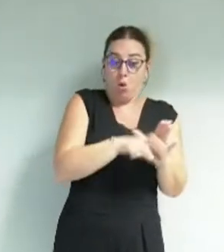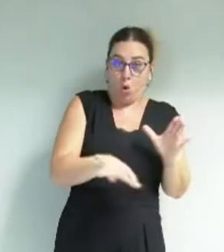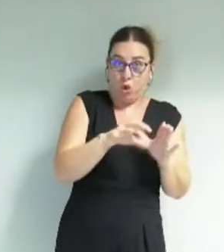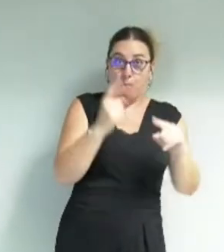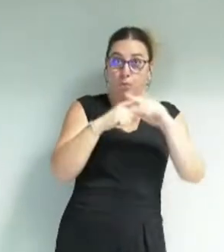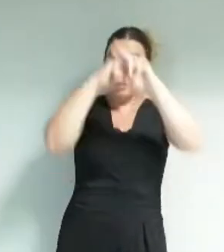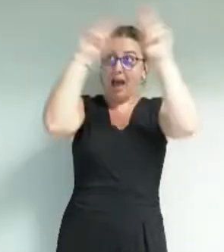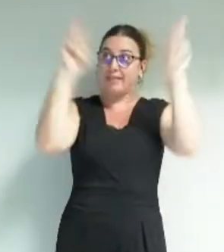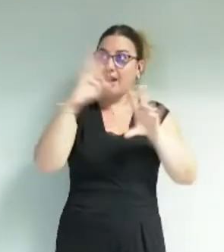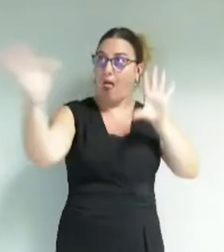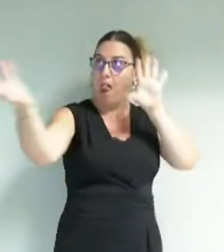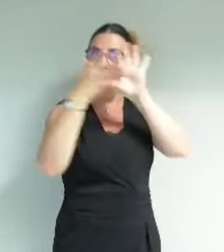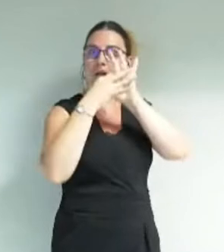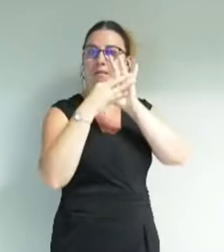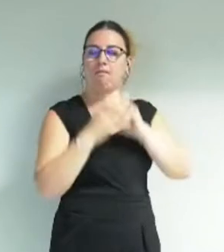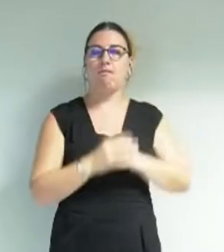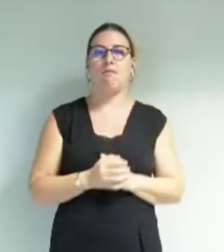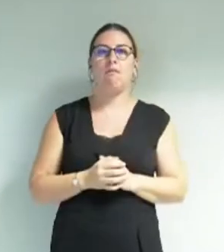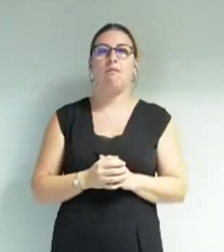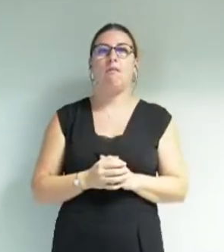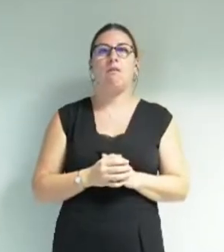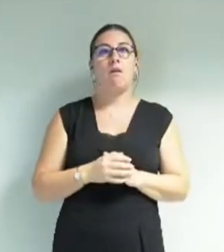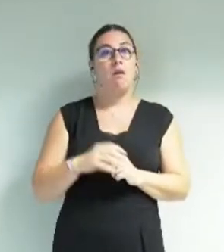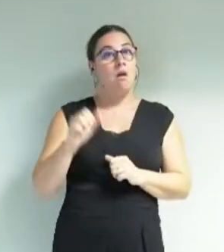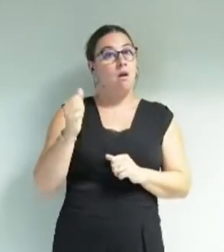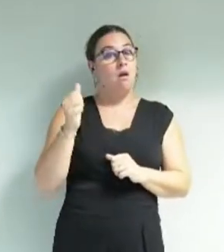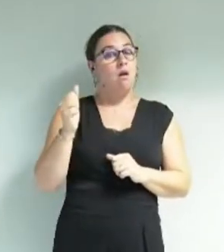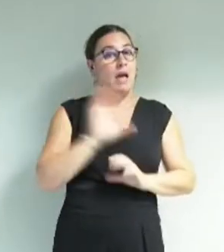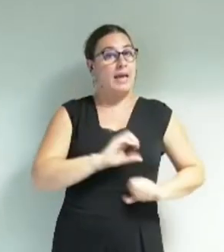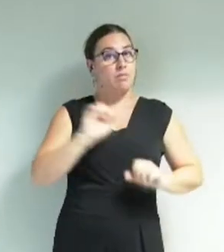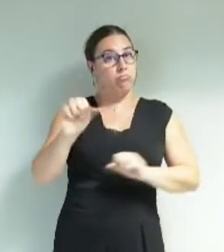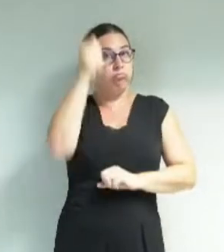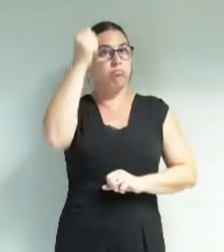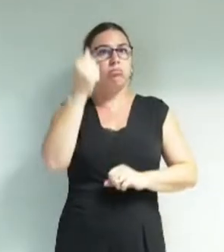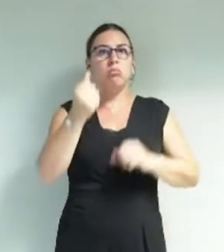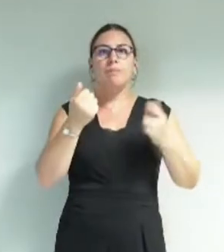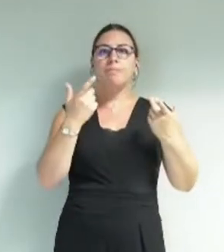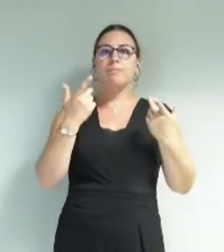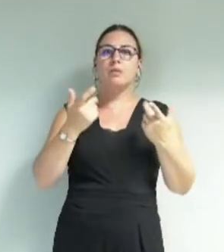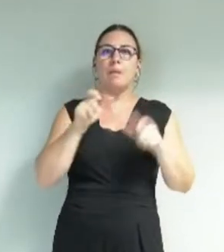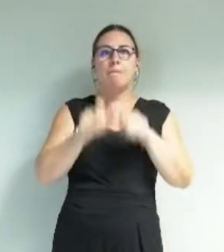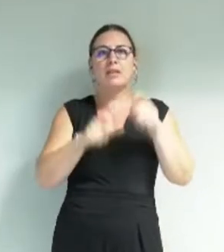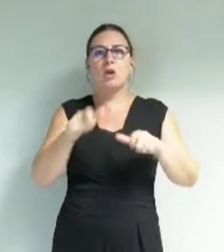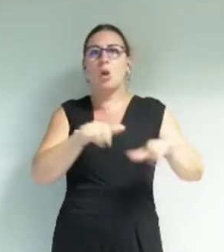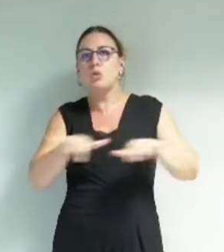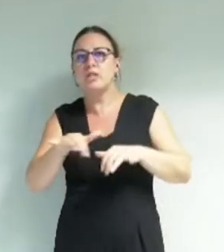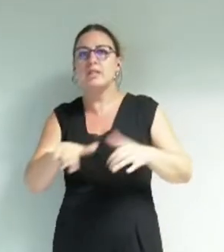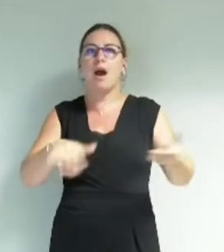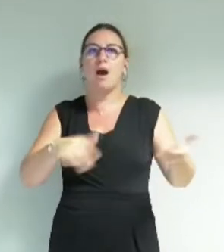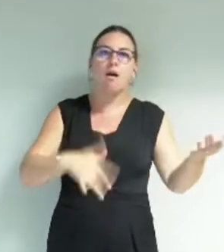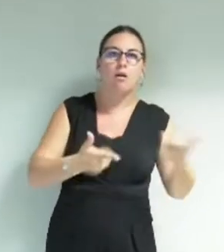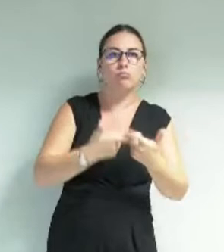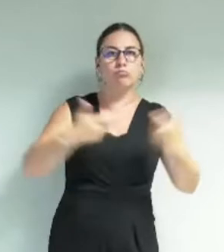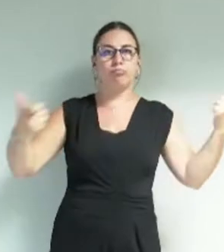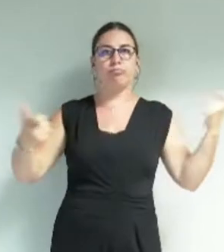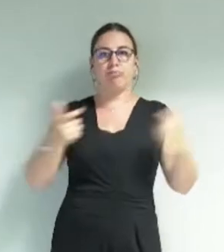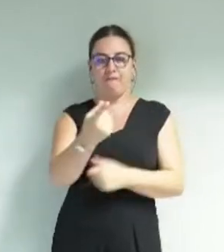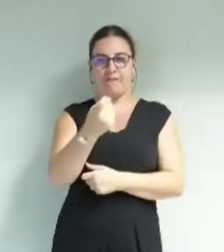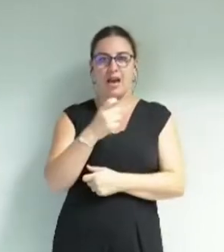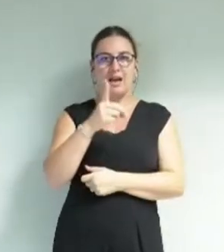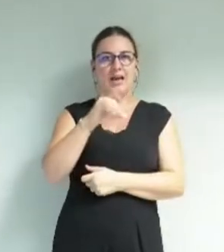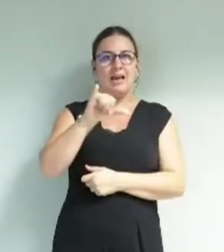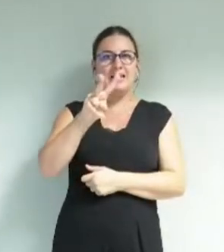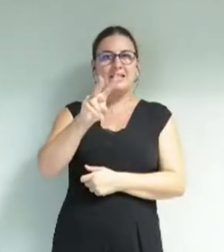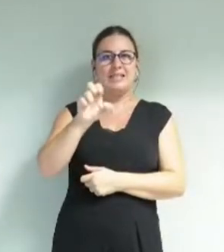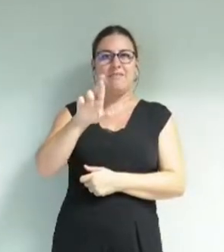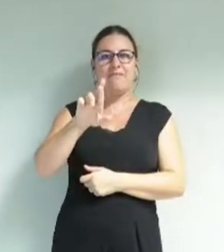internationaux. L'expérience unique proposée à des artistes musiciens du monde entier par le dispositif Diversity se trouve ainsi toute sa place au cœur